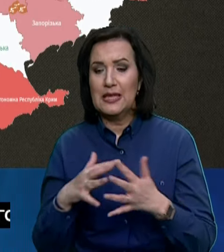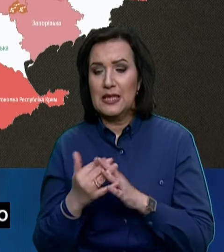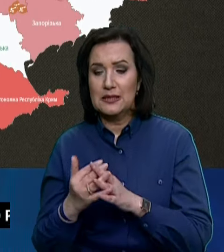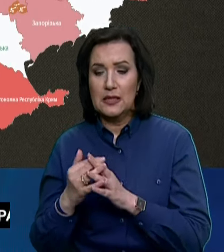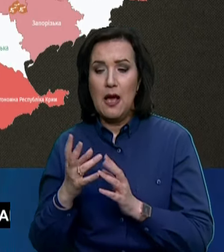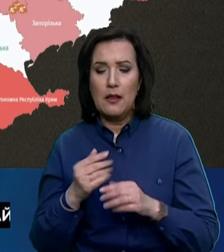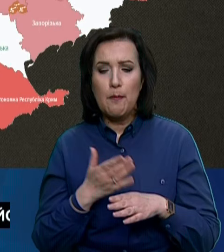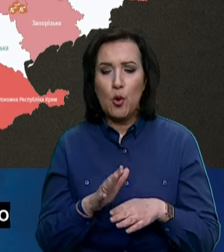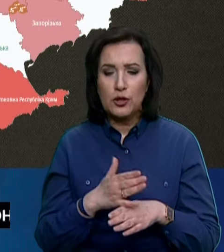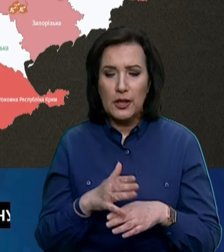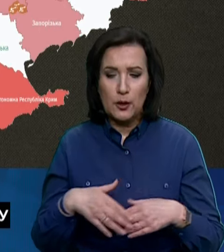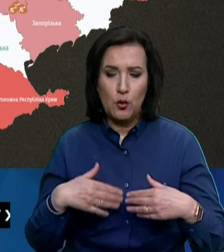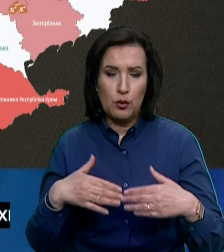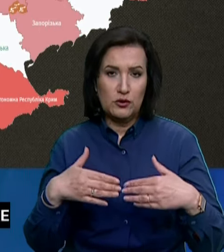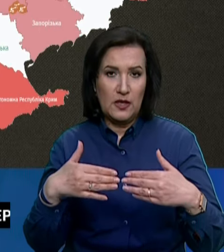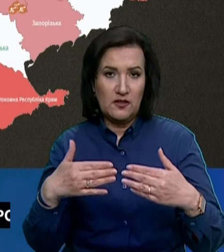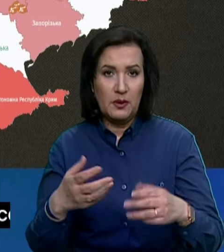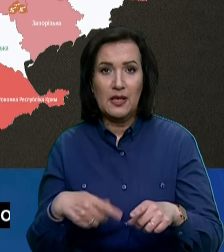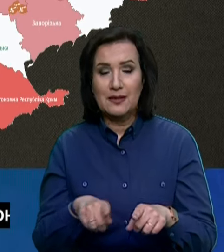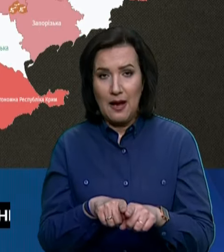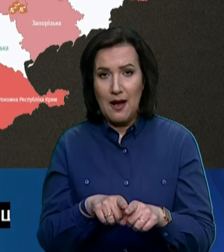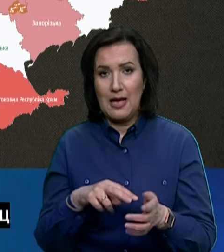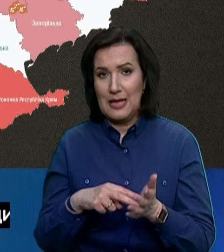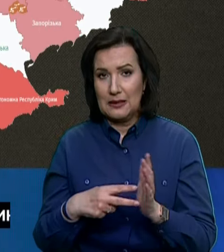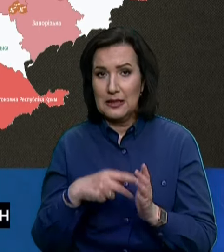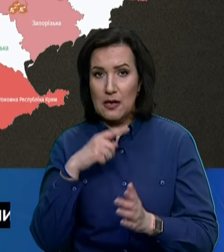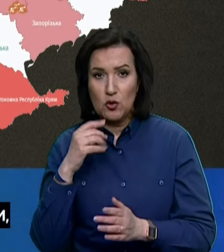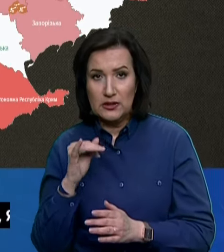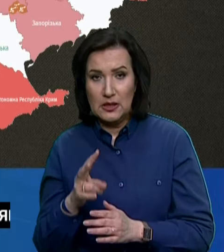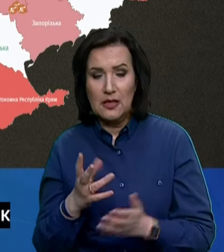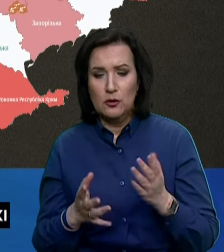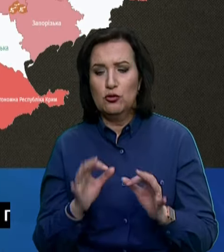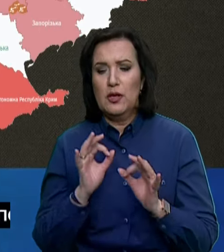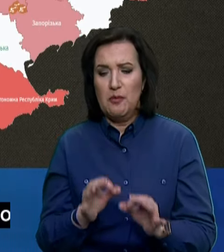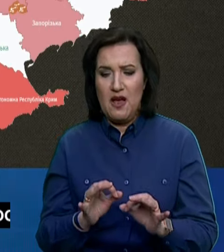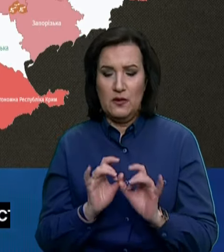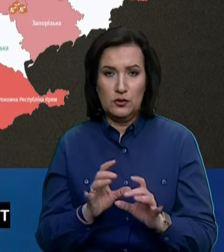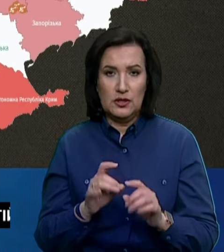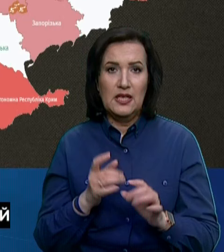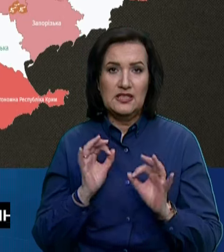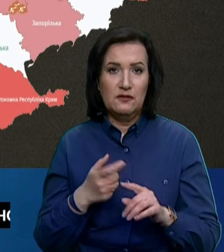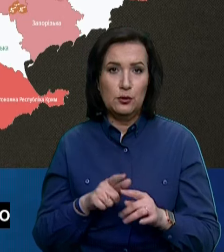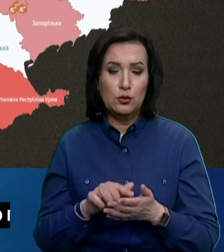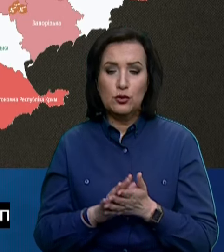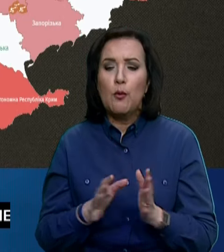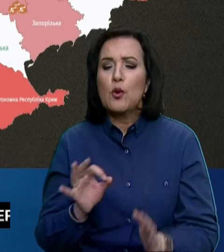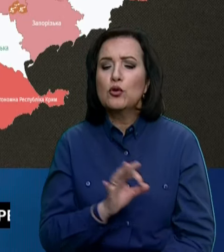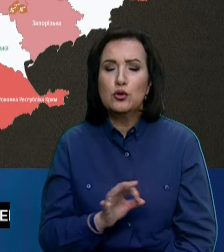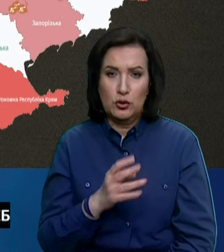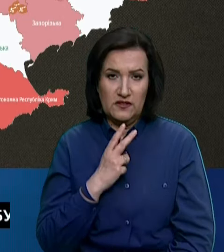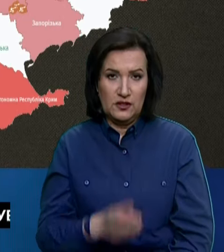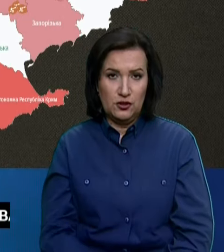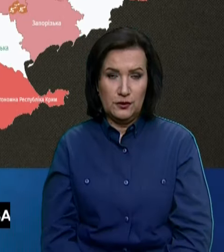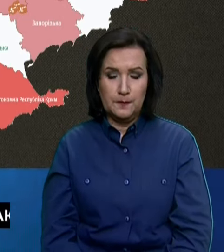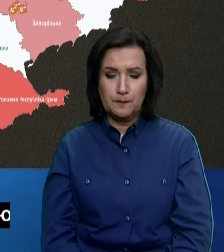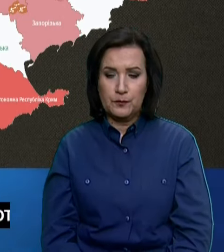пункти, але потихеньку просиваються вперед. От така тактика росіян, якщо я правильно охарактеризував, звісно, цю ситуацію, про що вона свідчить?